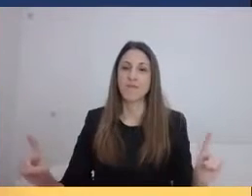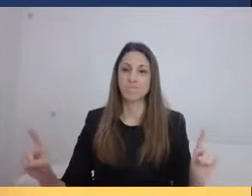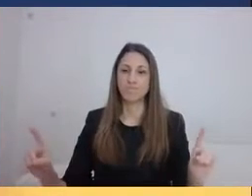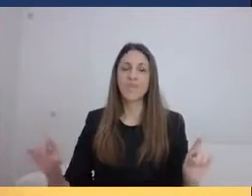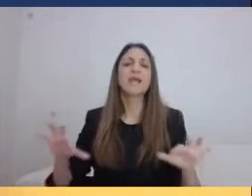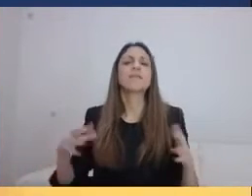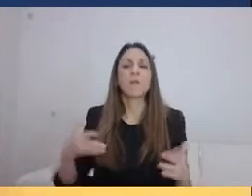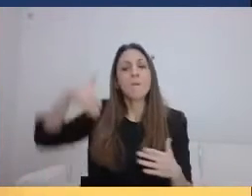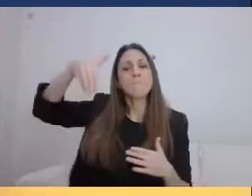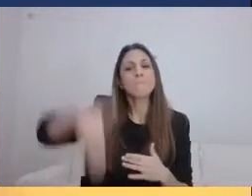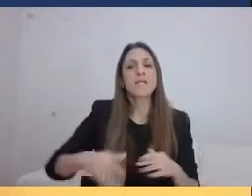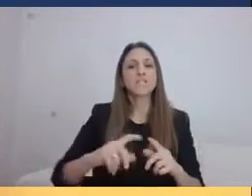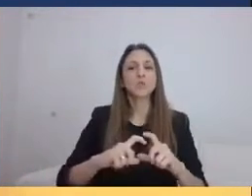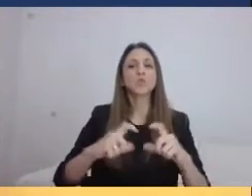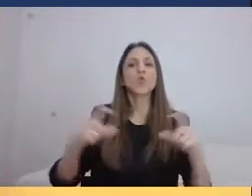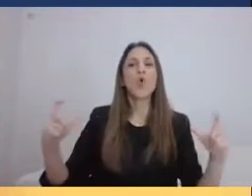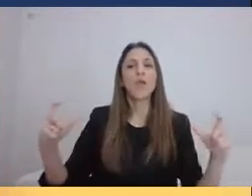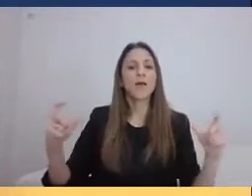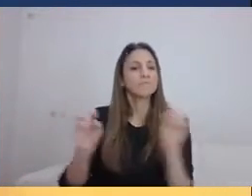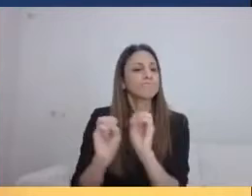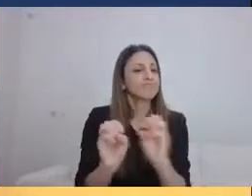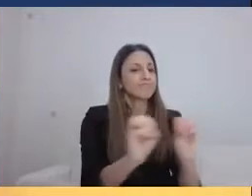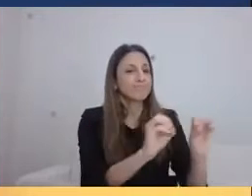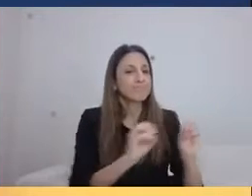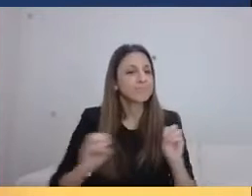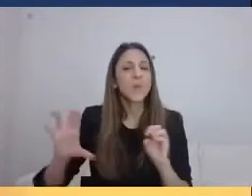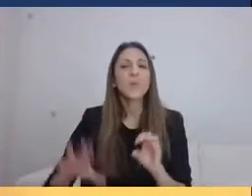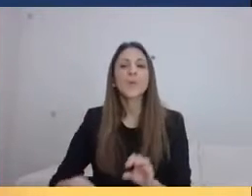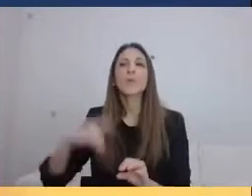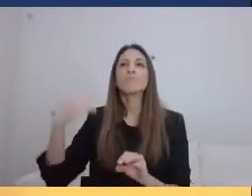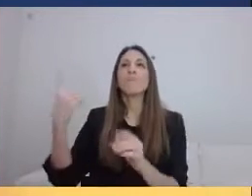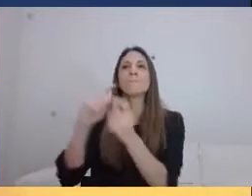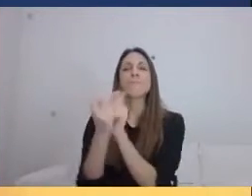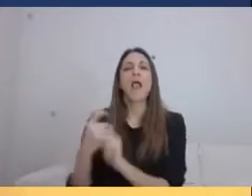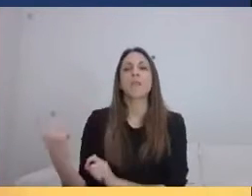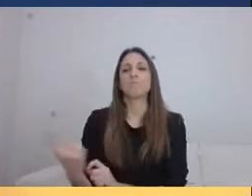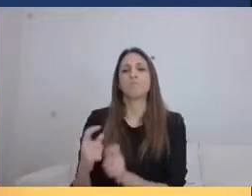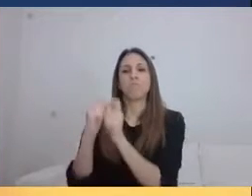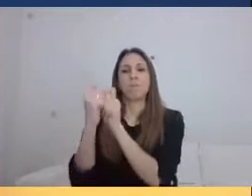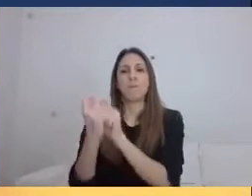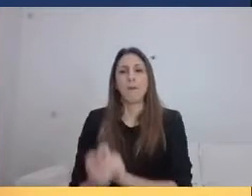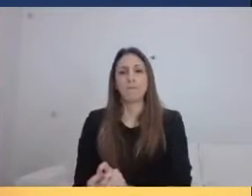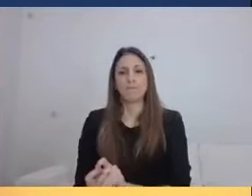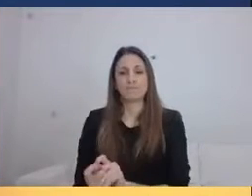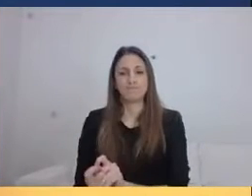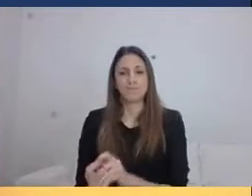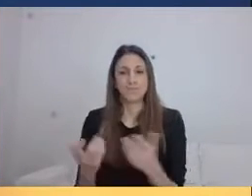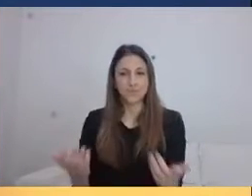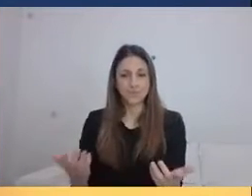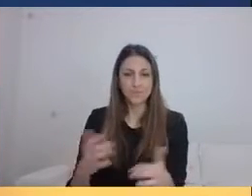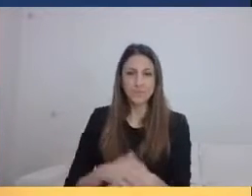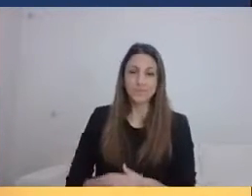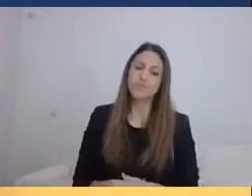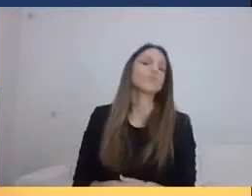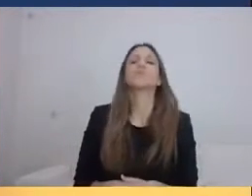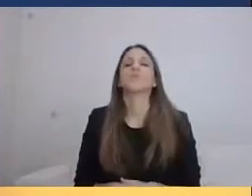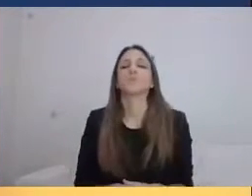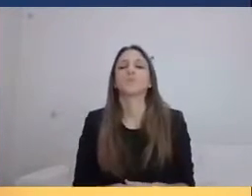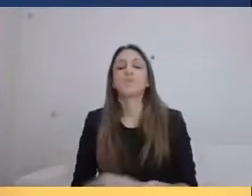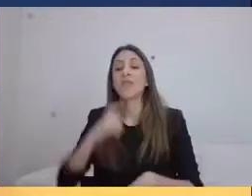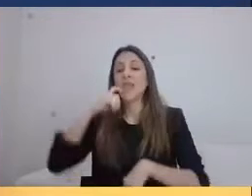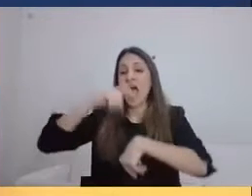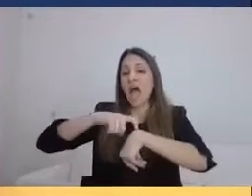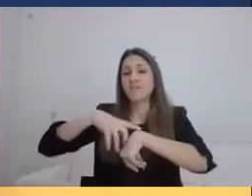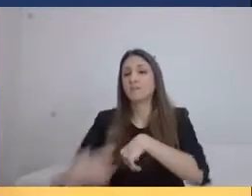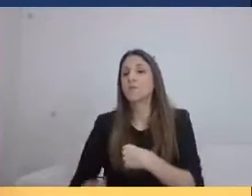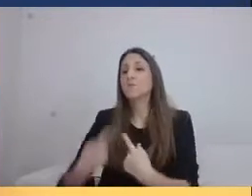ευαισθητοποίηση και τις κλιματικές αλλαγές. Θα κάνουμε μια ευρεία διαβούλευση